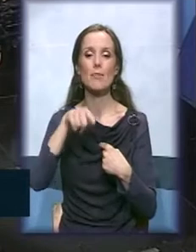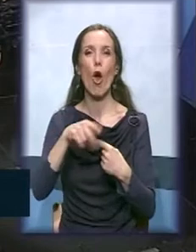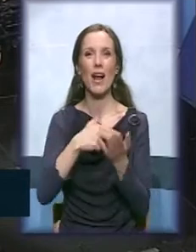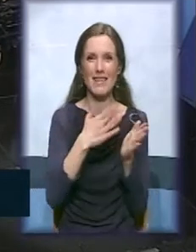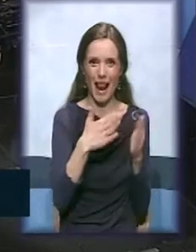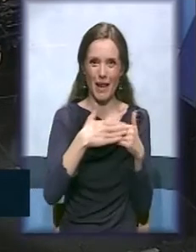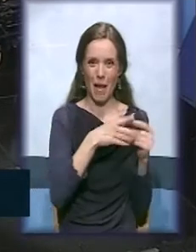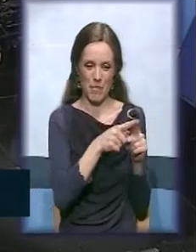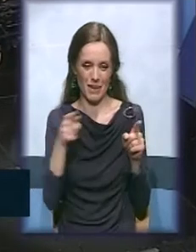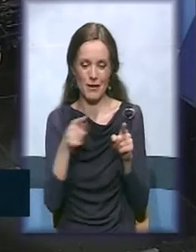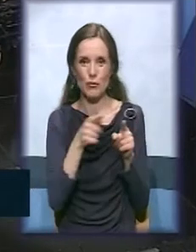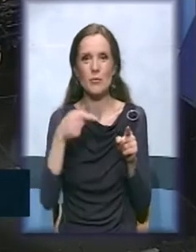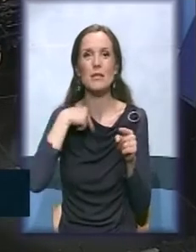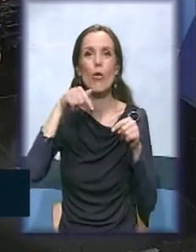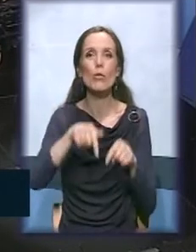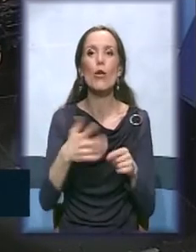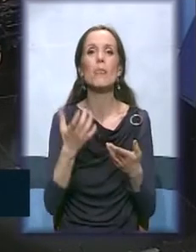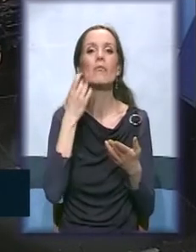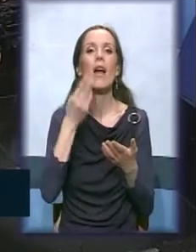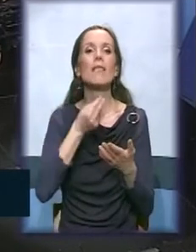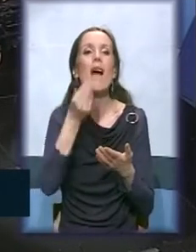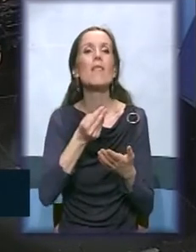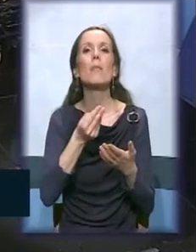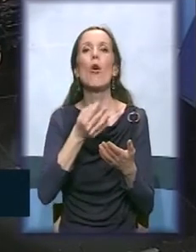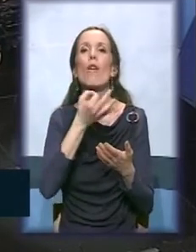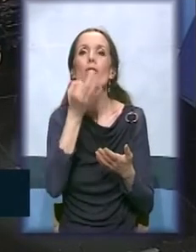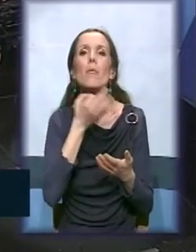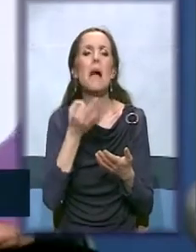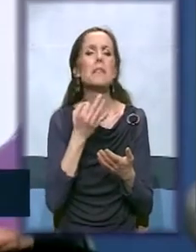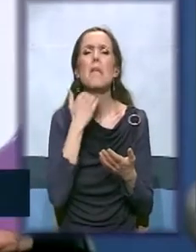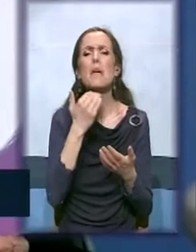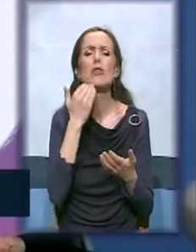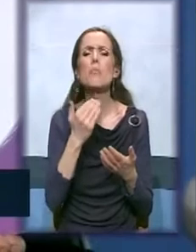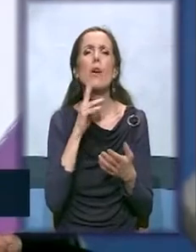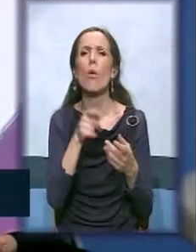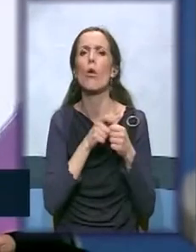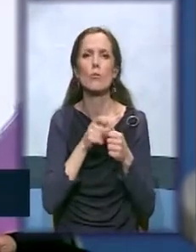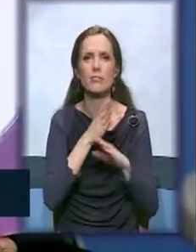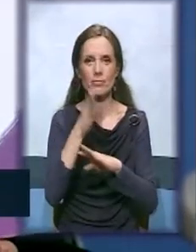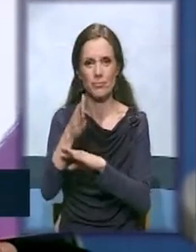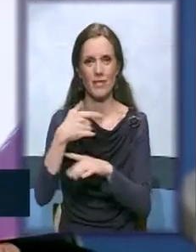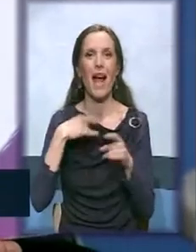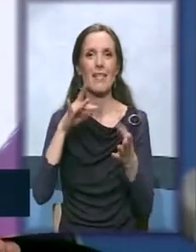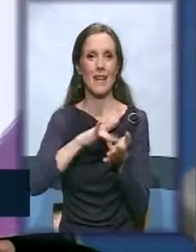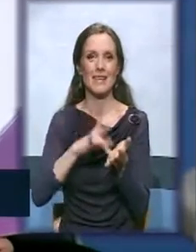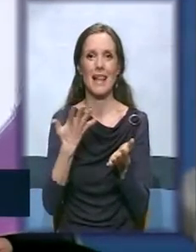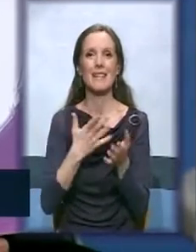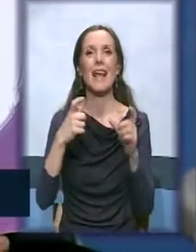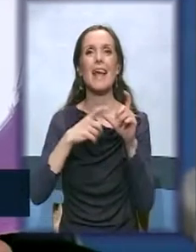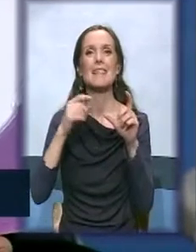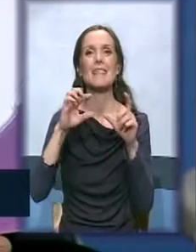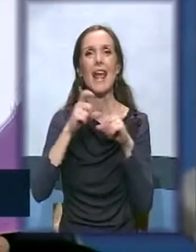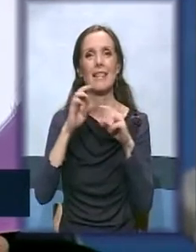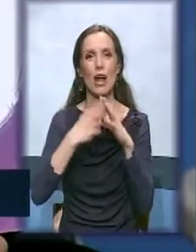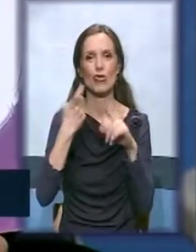momentu davanja informacija bez razlika u koju organizaciju se dolazi. U Sredočkoj broji 2 su četiri